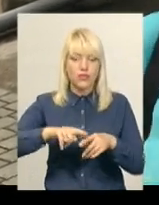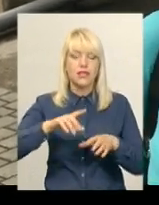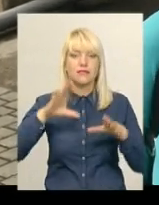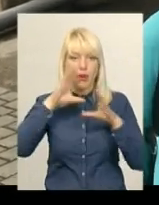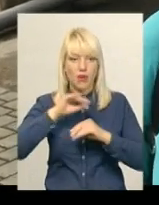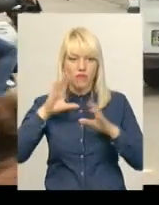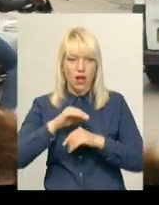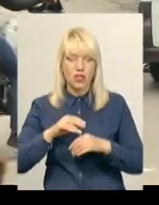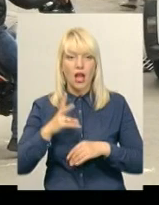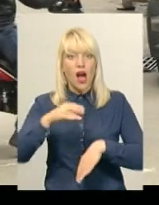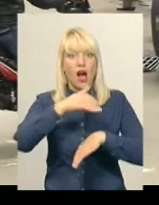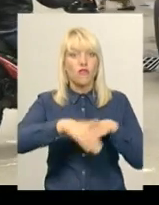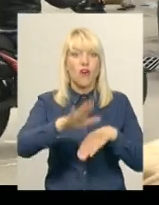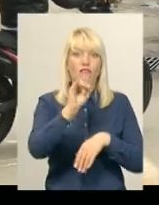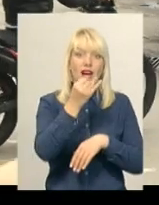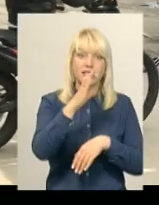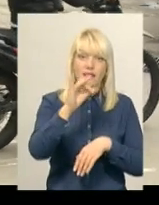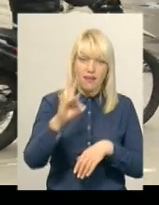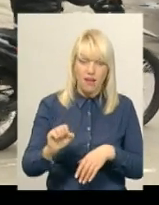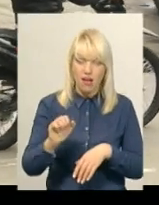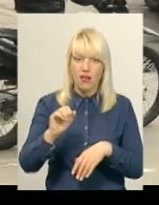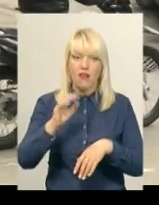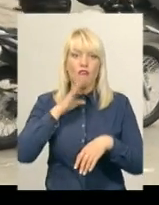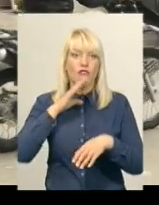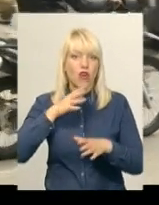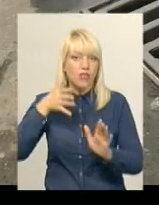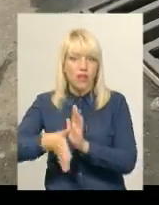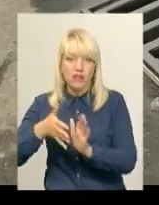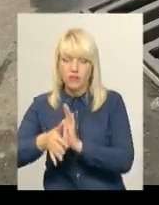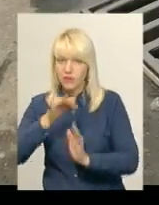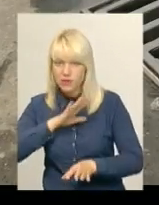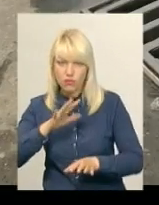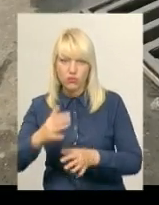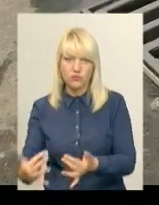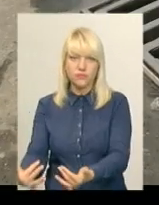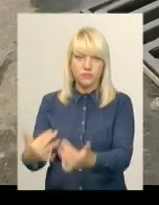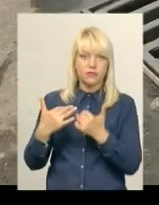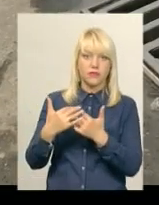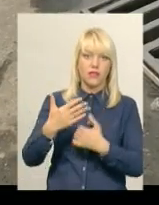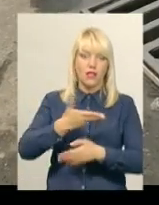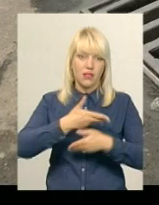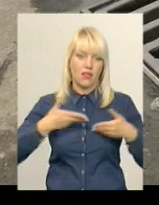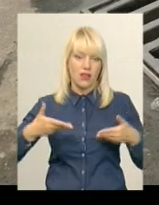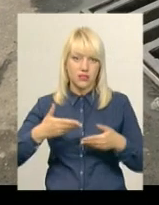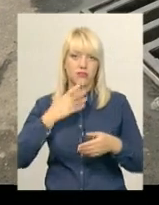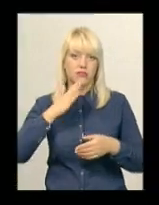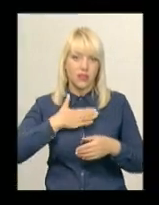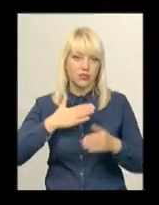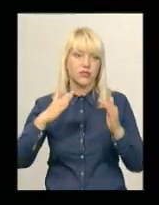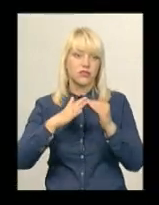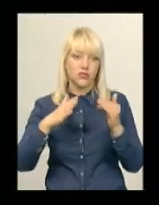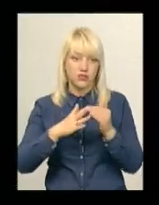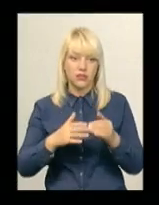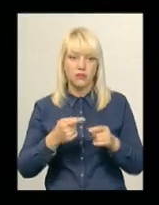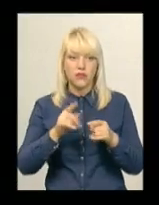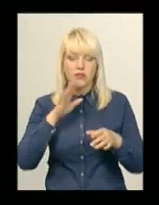дорозі, по Вайсера, із базару вода, вони не встигали уходити туди, і вся вода йшла до нас в двір теж. Считайте,